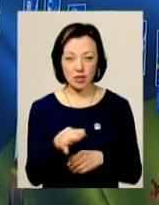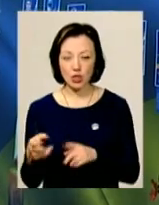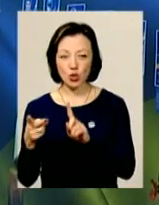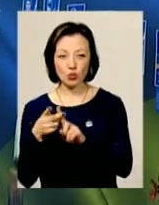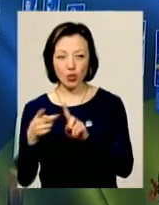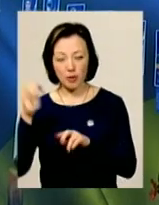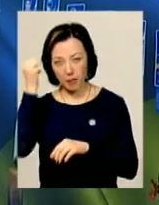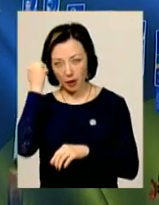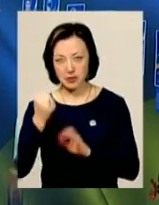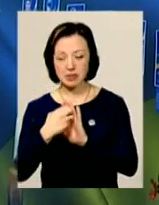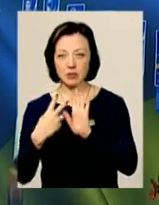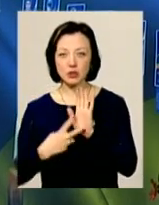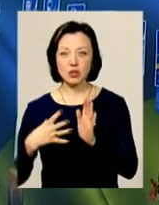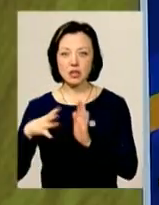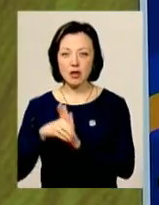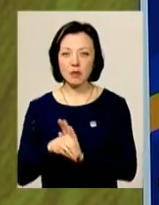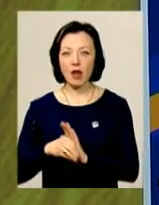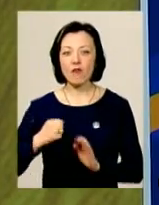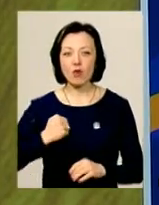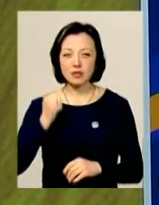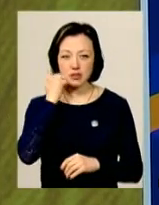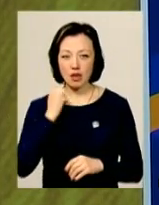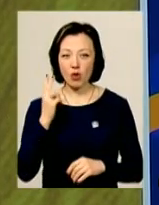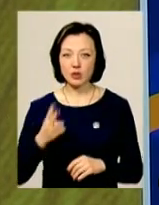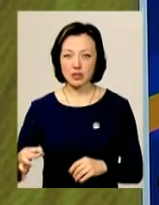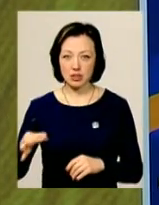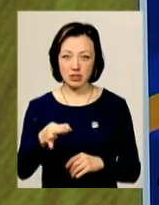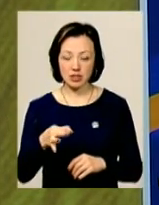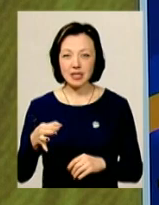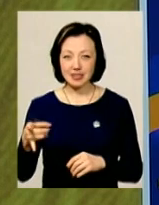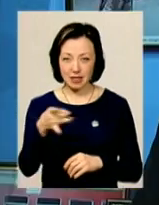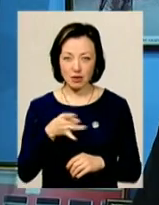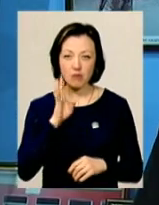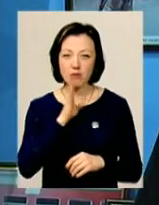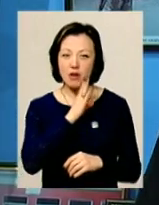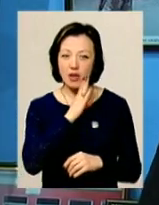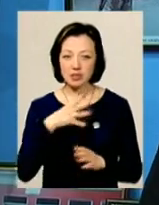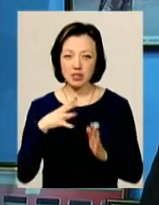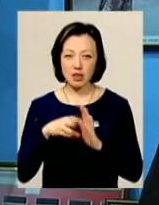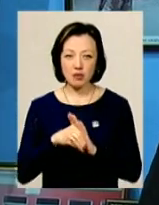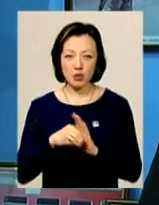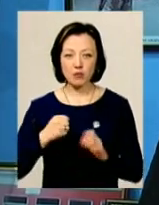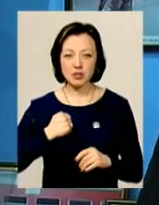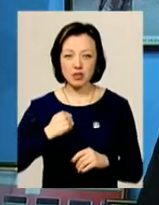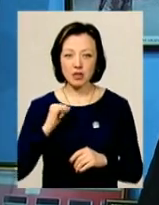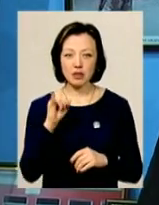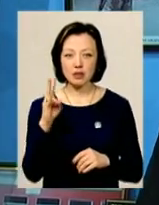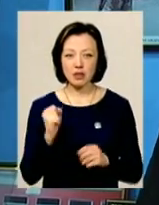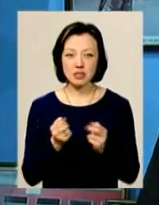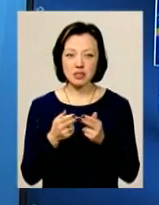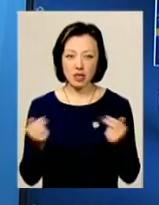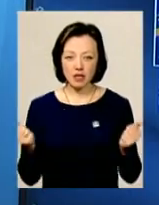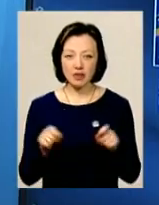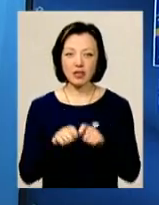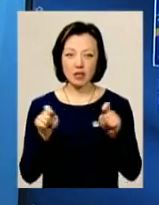Друга – пам'яті 17-тьох загиблих в АТО воїнів зі Старокостянтинівщини. Мати загиблого бійця Олександра Мандебури, пані Інна, зізнається,